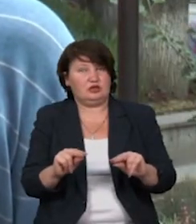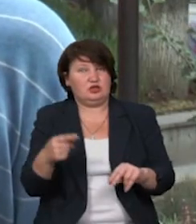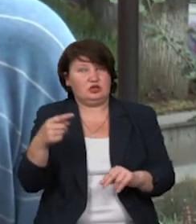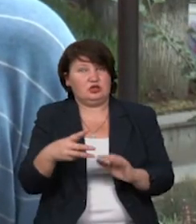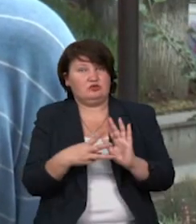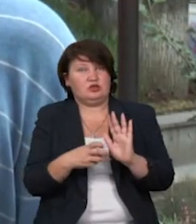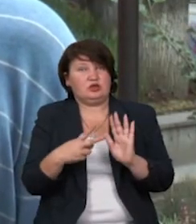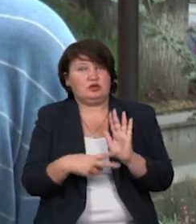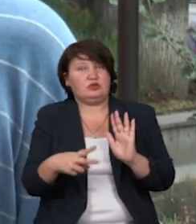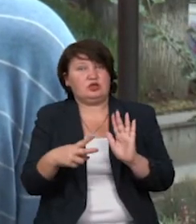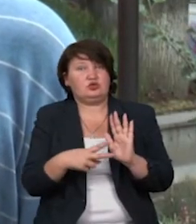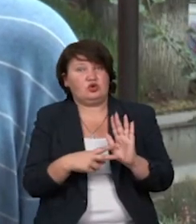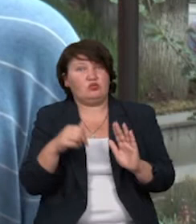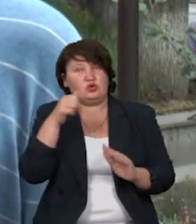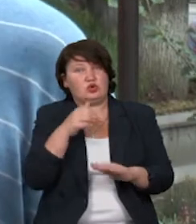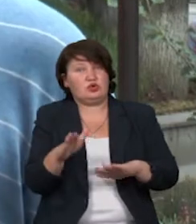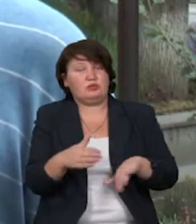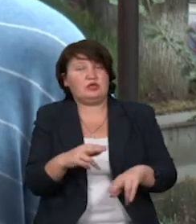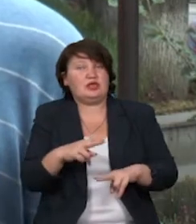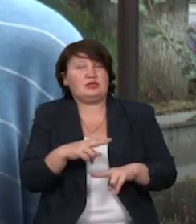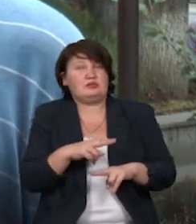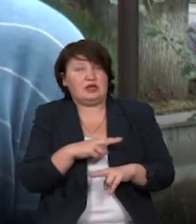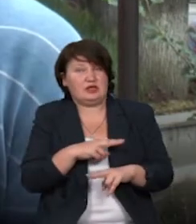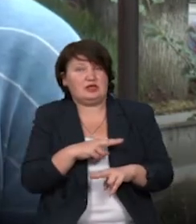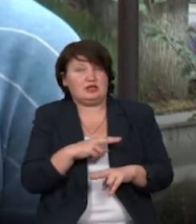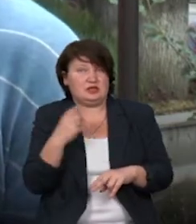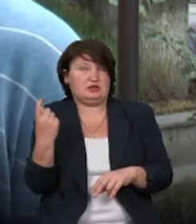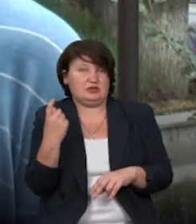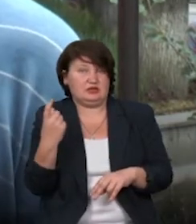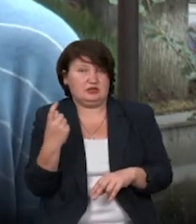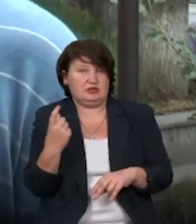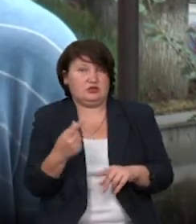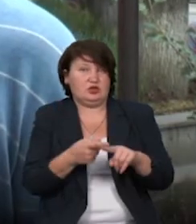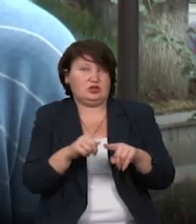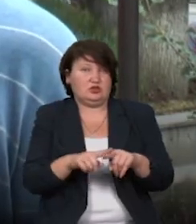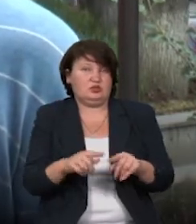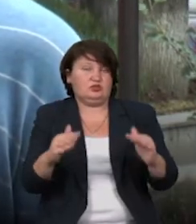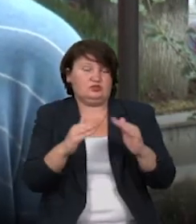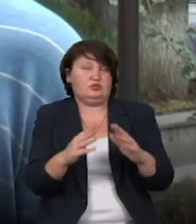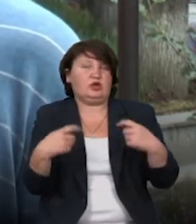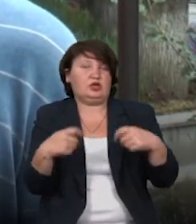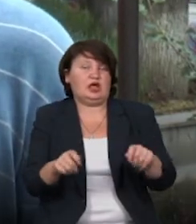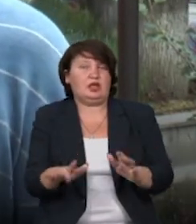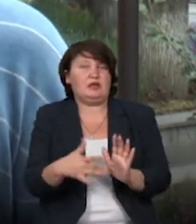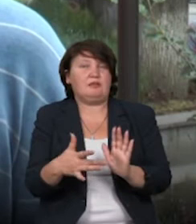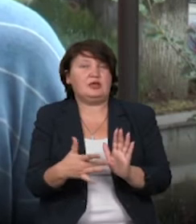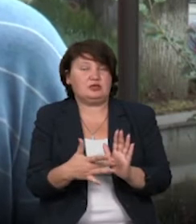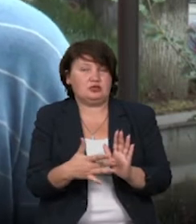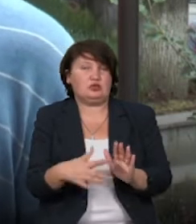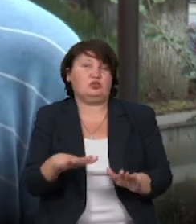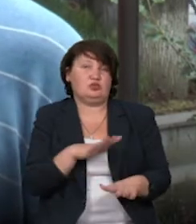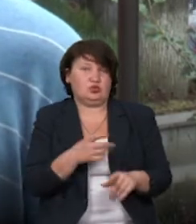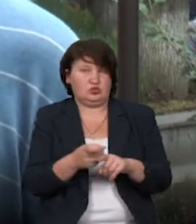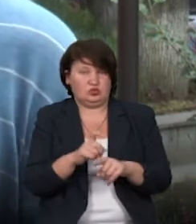-му після його смерті його начальники цю кам'яницю продали місту. І тут містилися досить такі